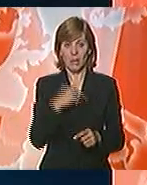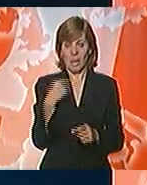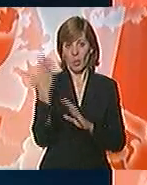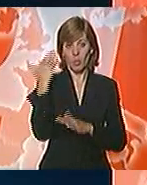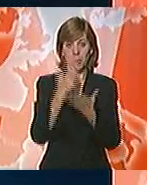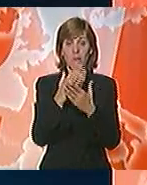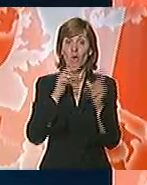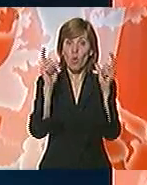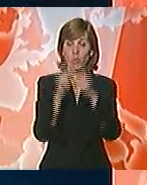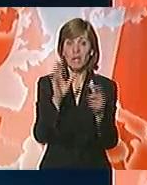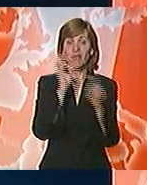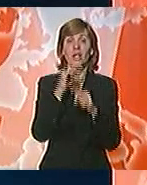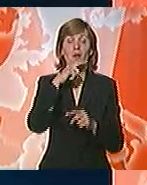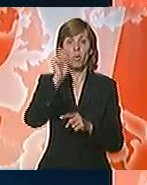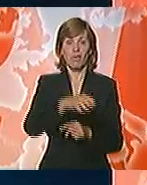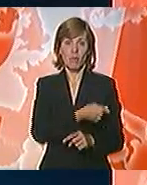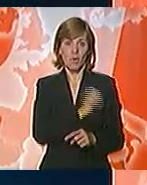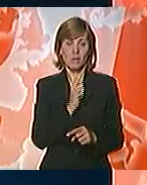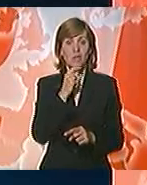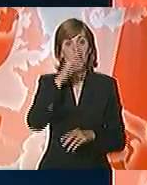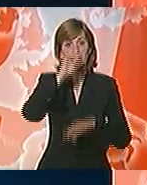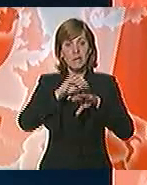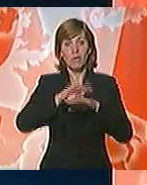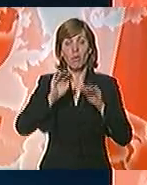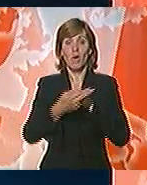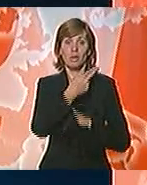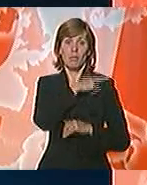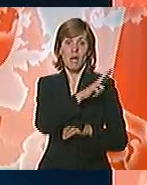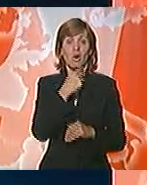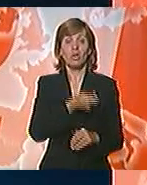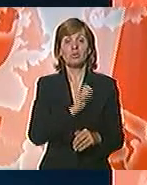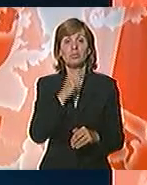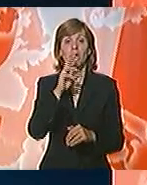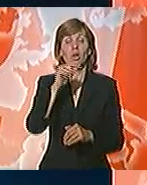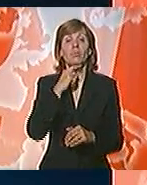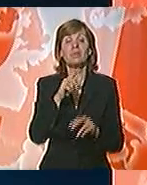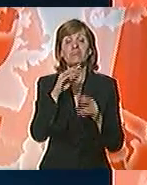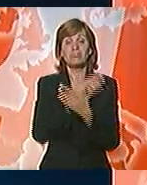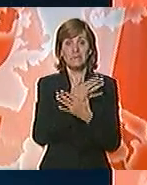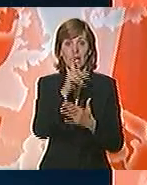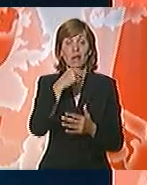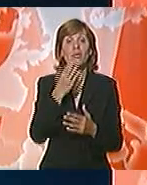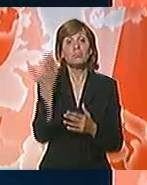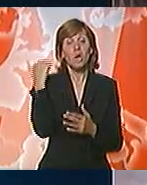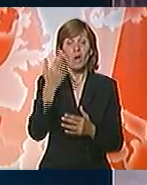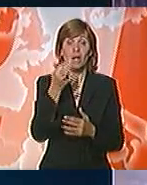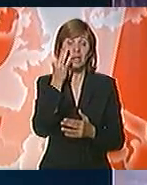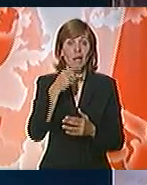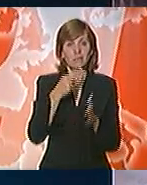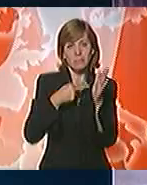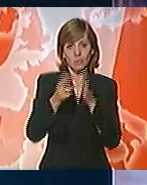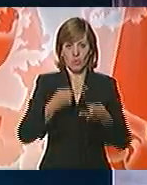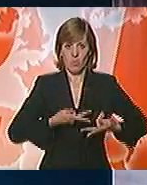uhepsila federalna uprava policije, izjavio je port parol Fupa Robert Cvrtak. Oni su u tokom dana proslađeni